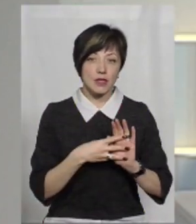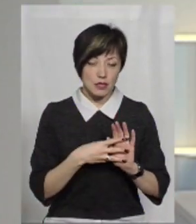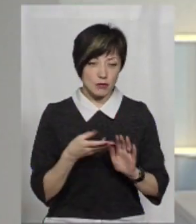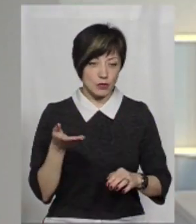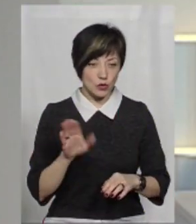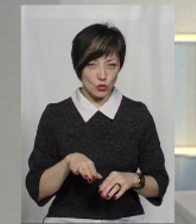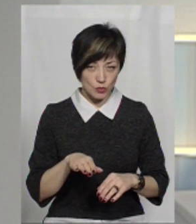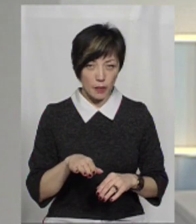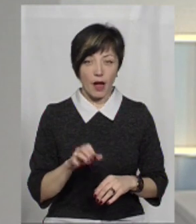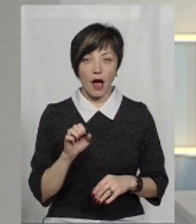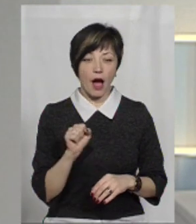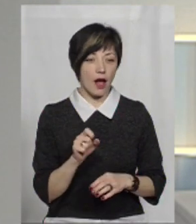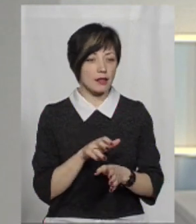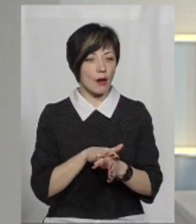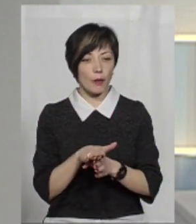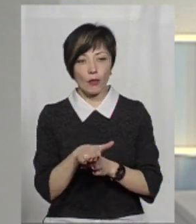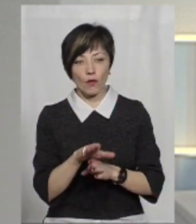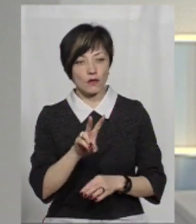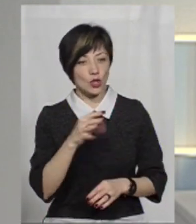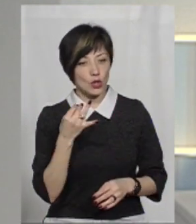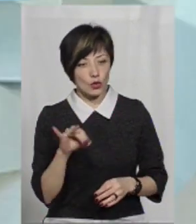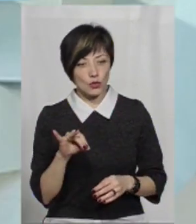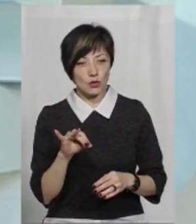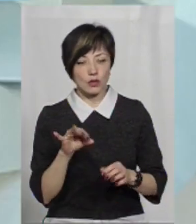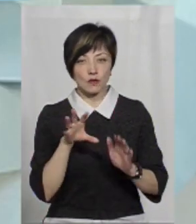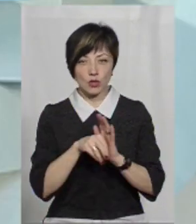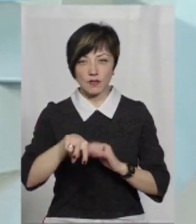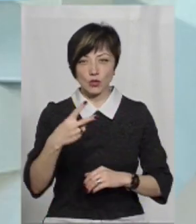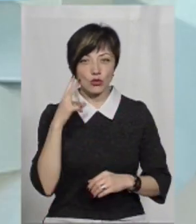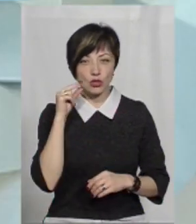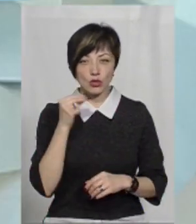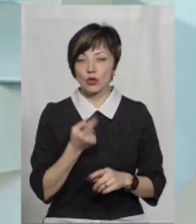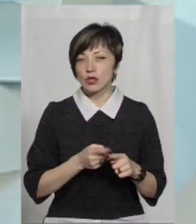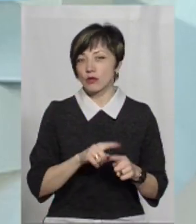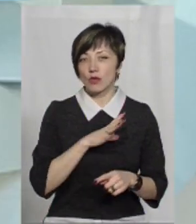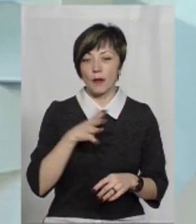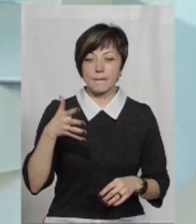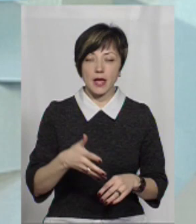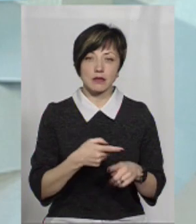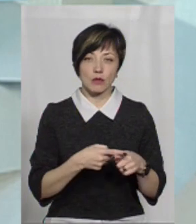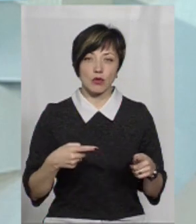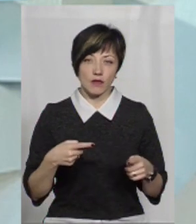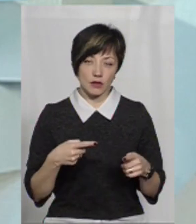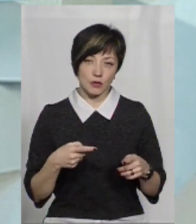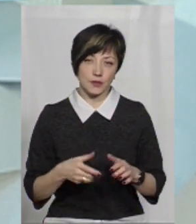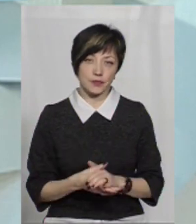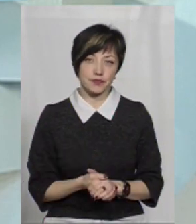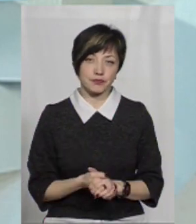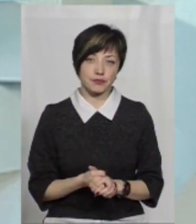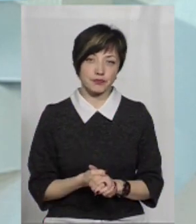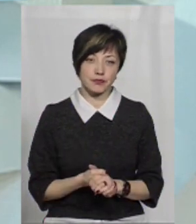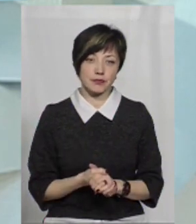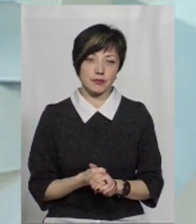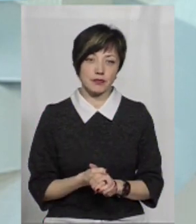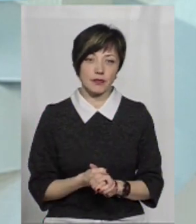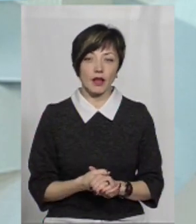декларацій, а за неповний лютий, включаючи 22 число, то вже було майже 5,5 тисяч. Тобто,